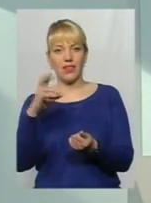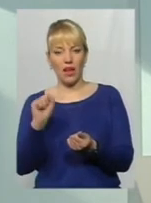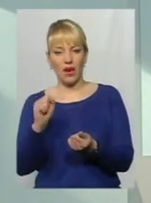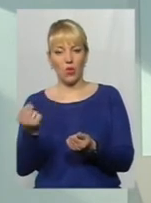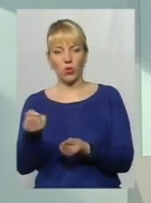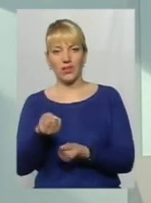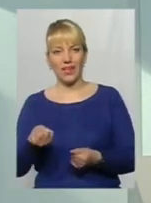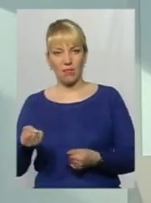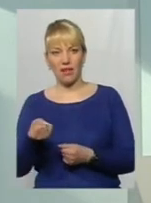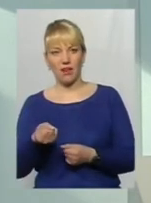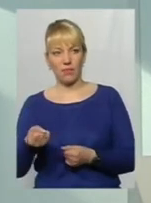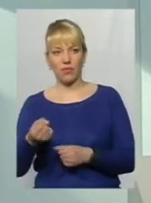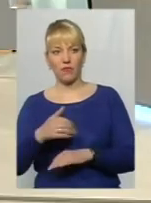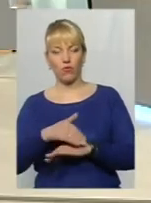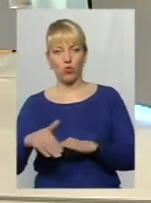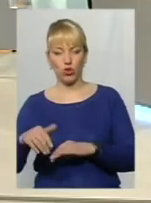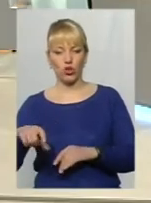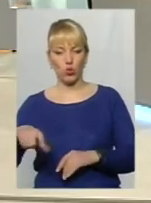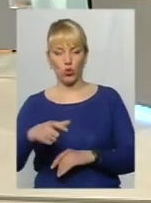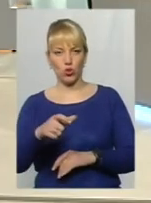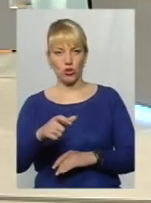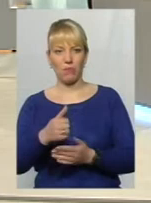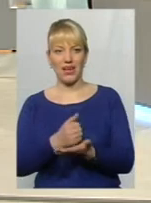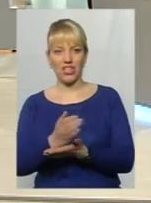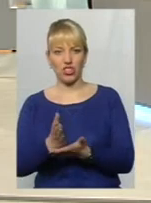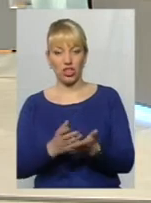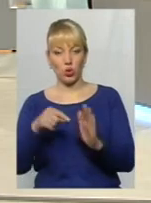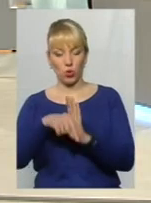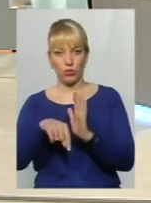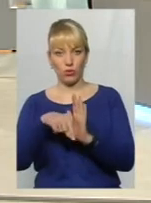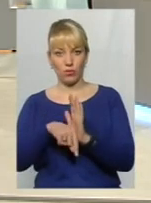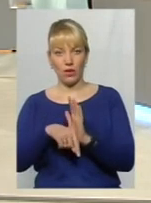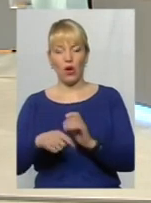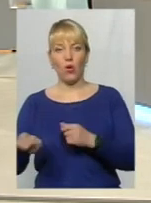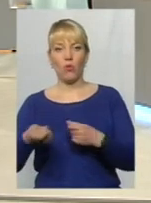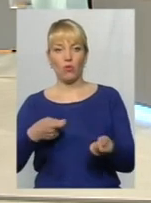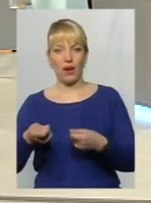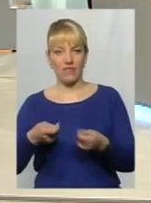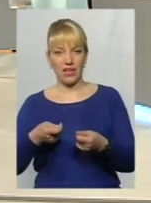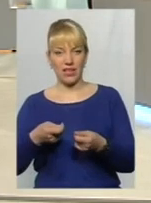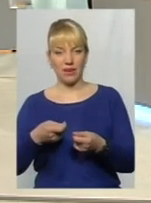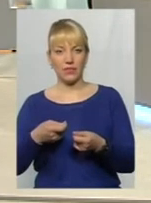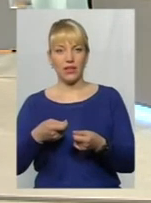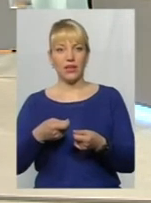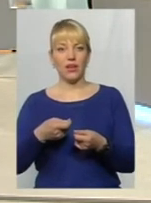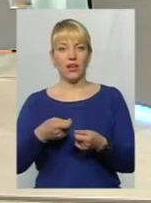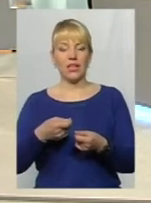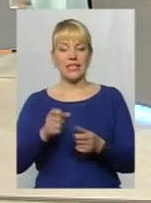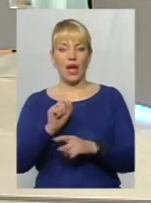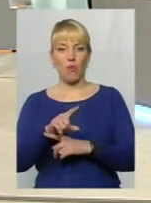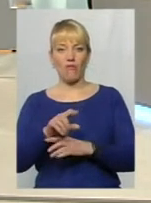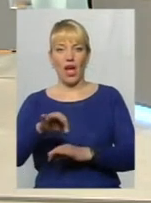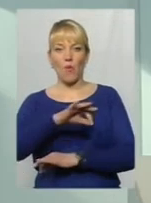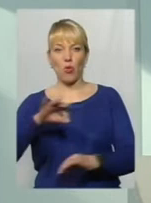вулично-дорожньої мережі. Тобто, управління, воно замовляє і проєкт,